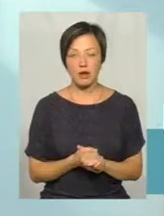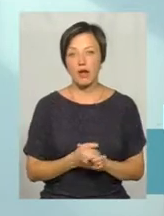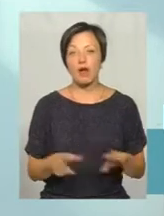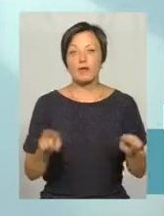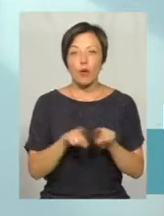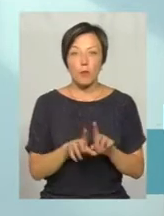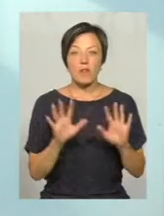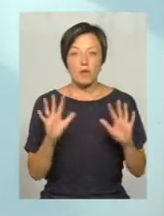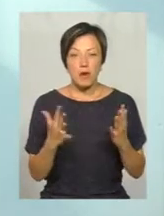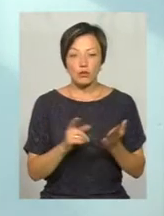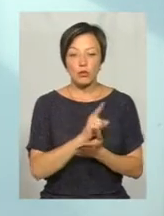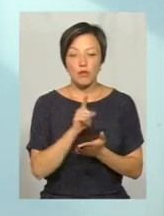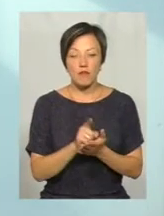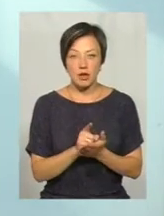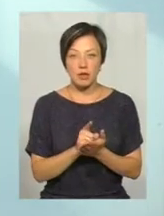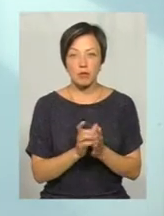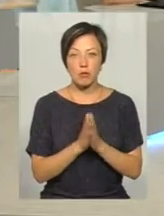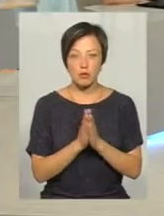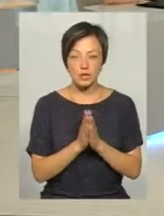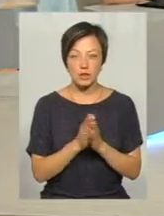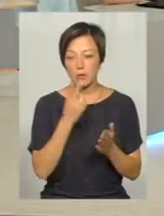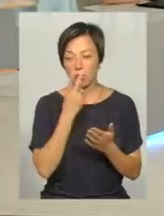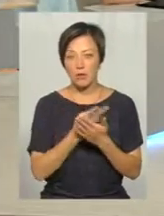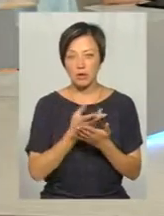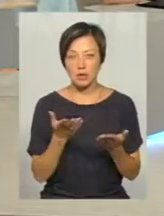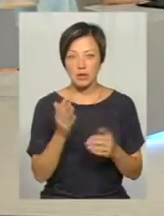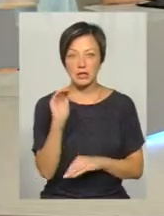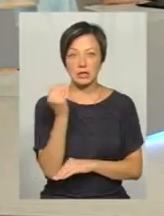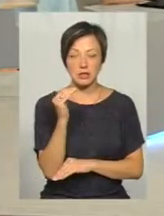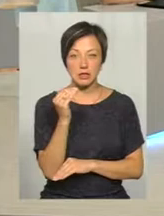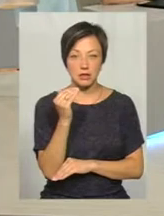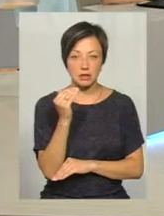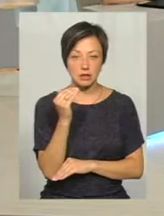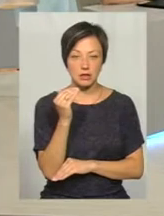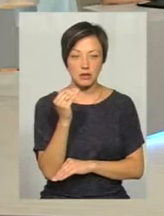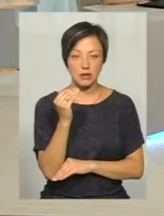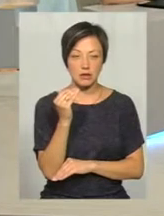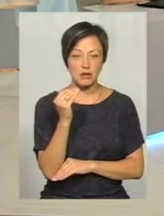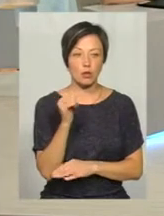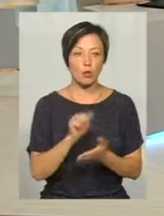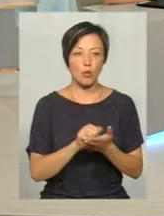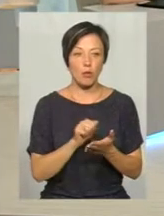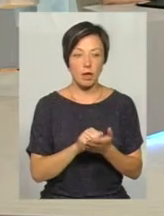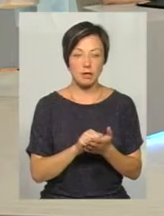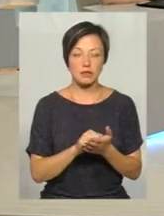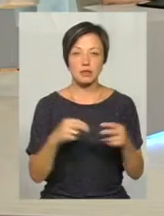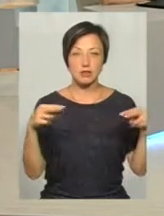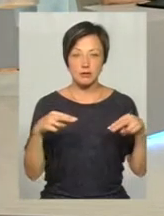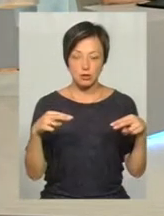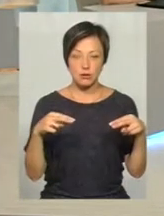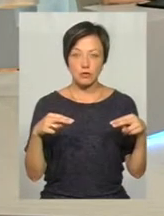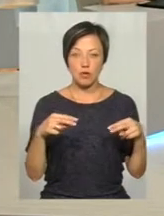такому випадку повинні попросити, пред'явити дитину документ, який би засвідчив